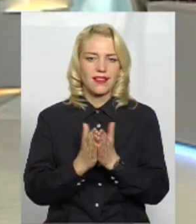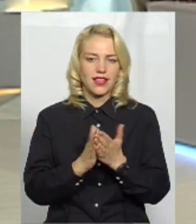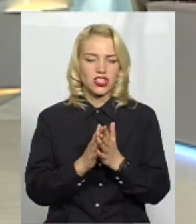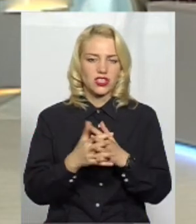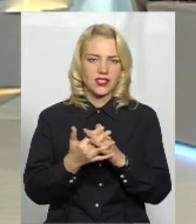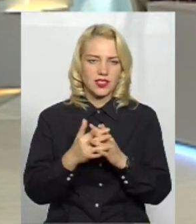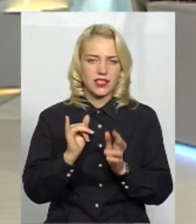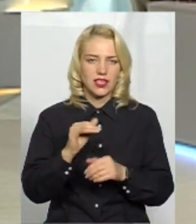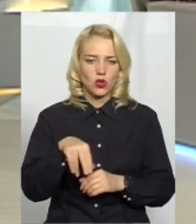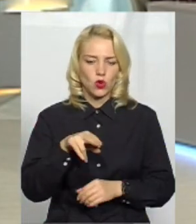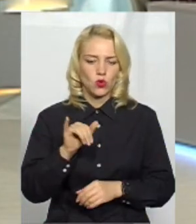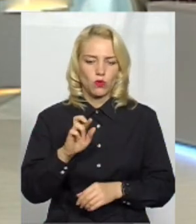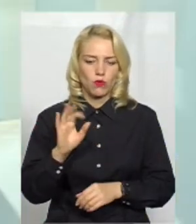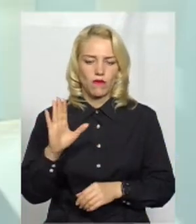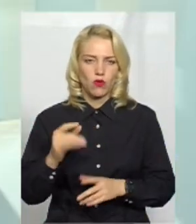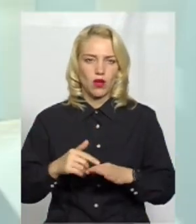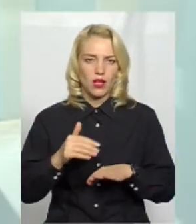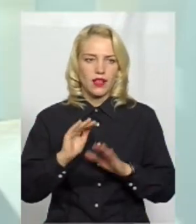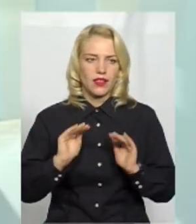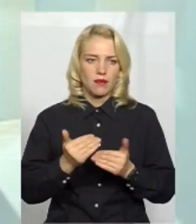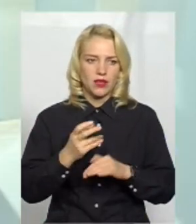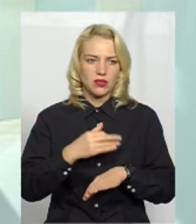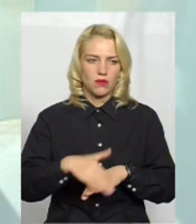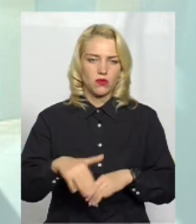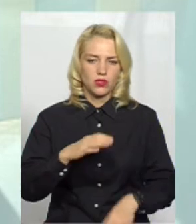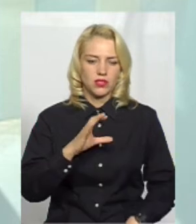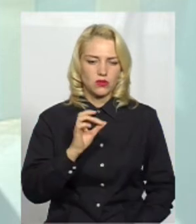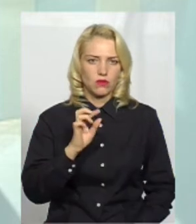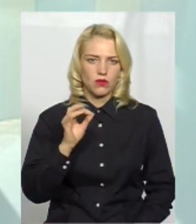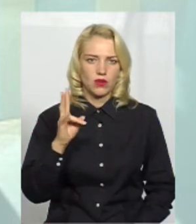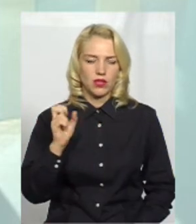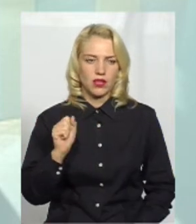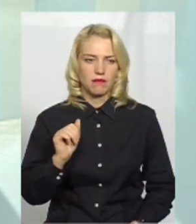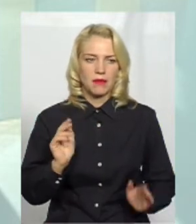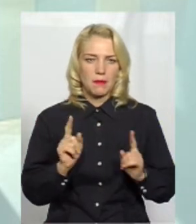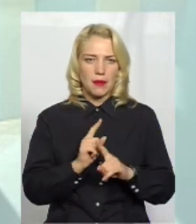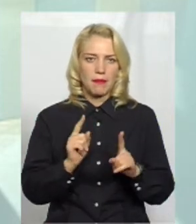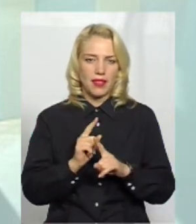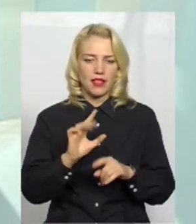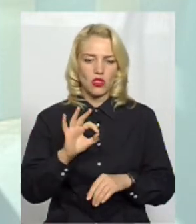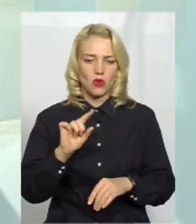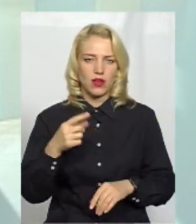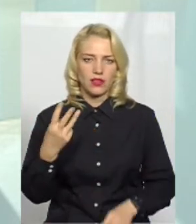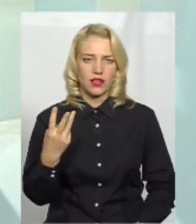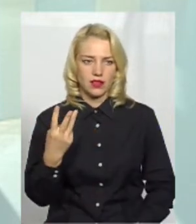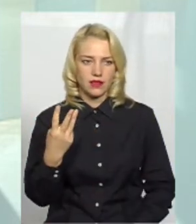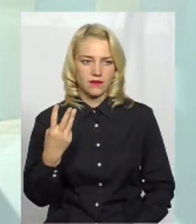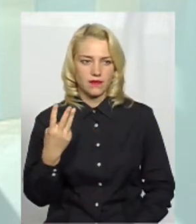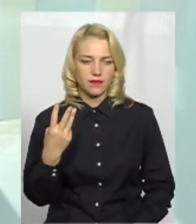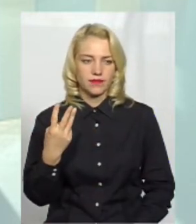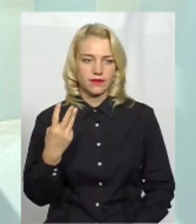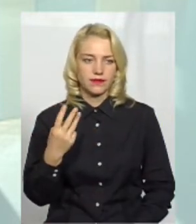Дубова. І найменша це в нас по вулиці Соборній, маленька зовсім 0,3, ну,